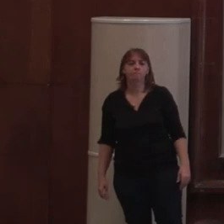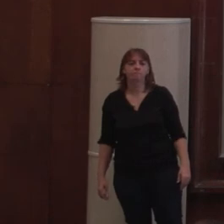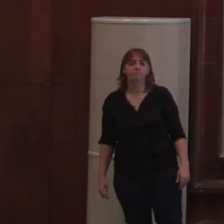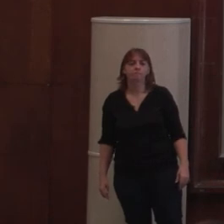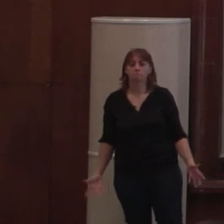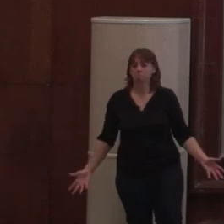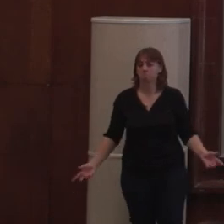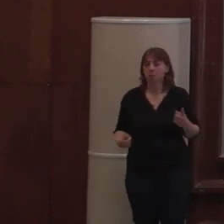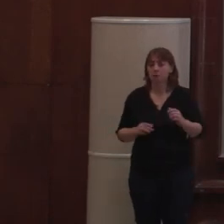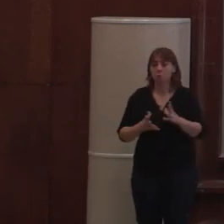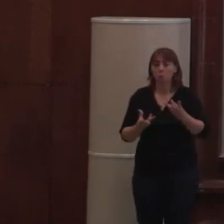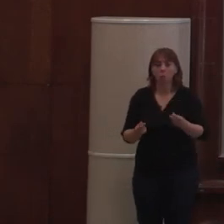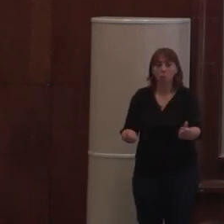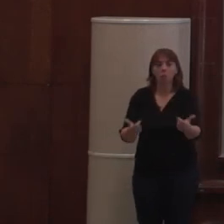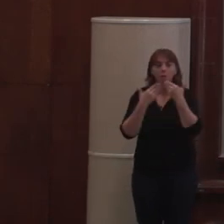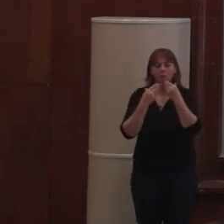Bon, écoutez, merci bien.